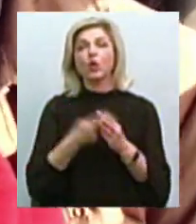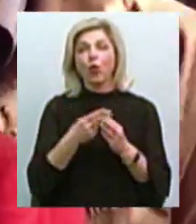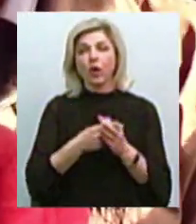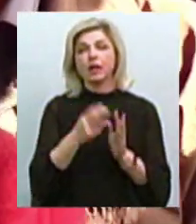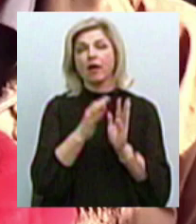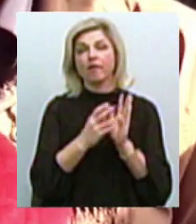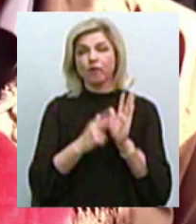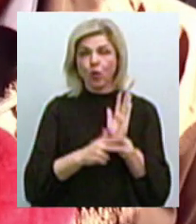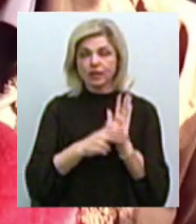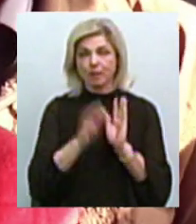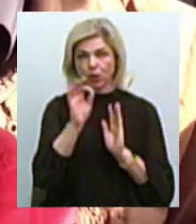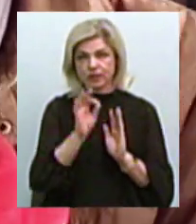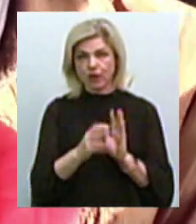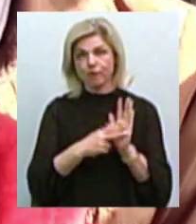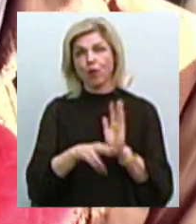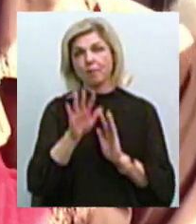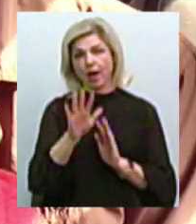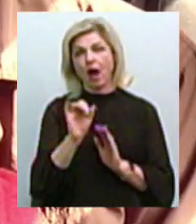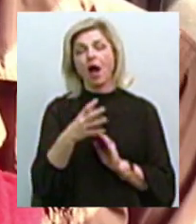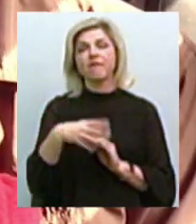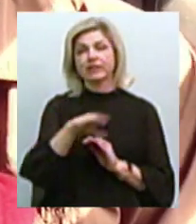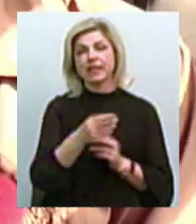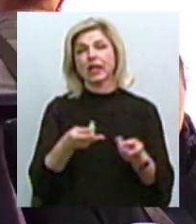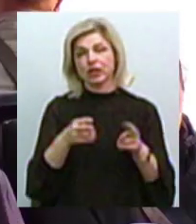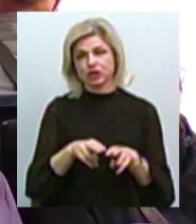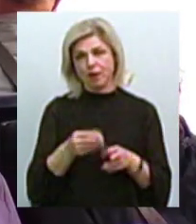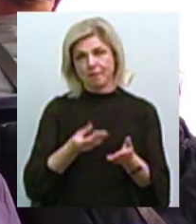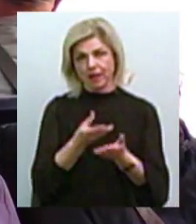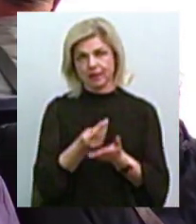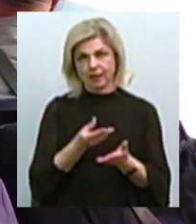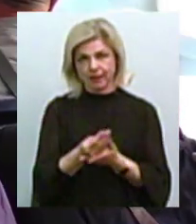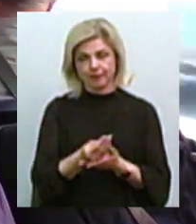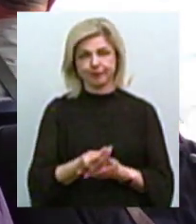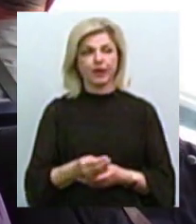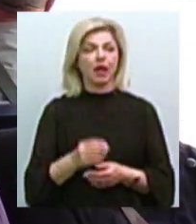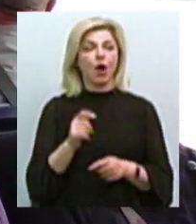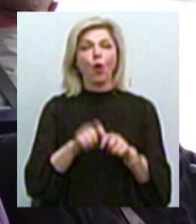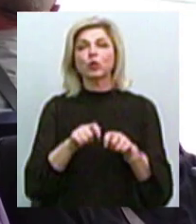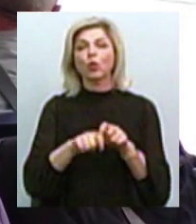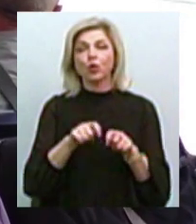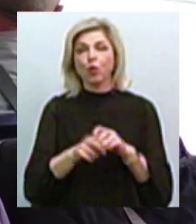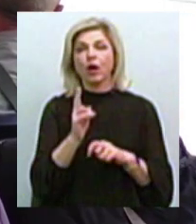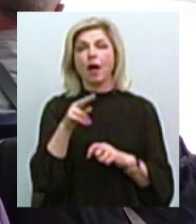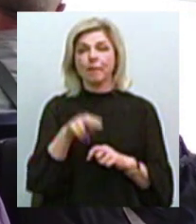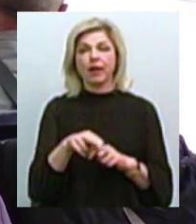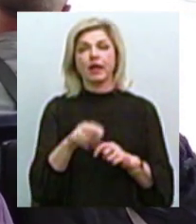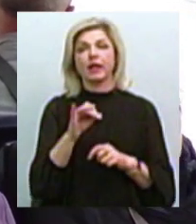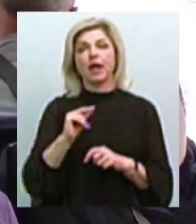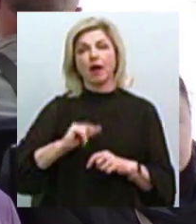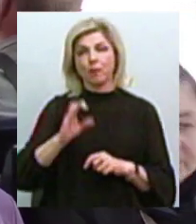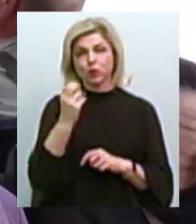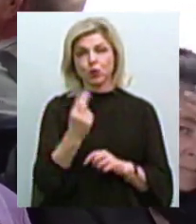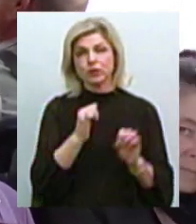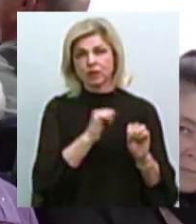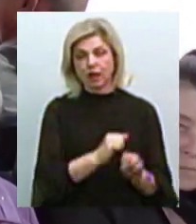80 або 85, то всі інші платники. Контролери КП «Електротранс» та представники соцзахисту рахують